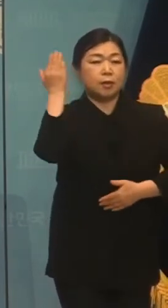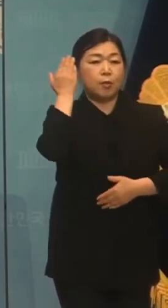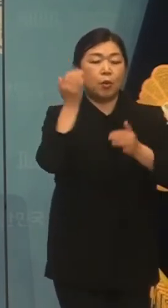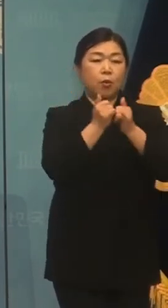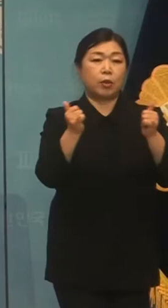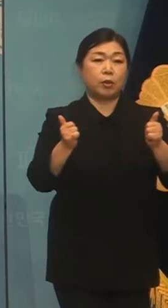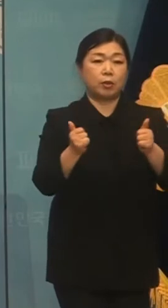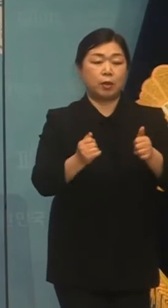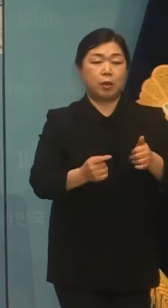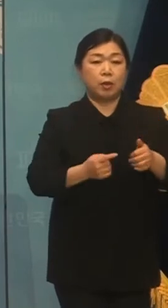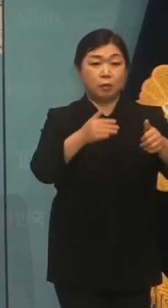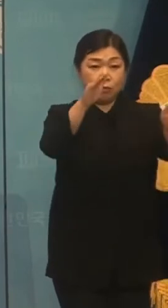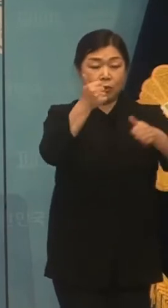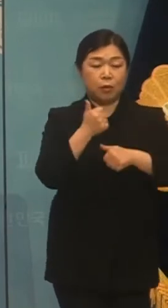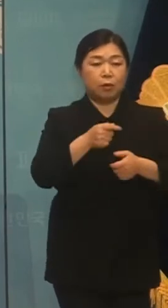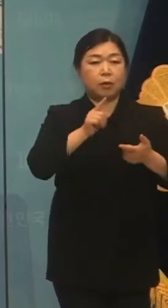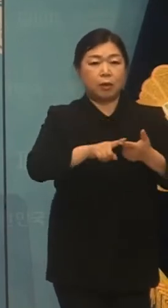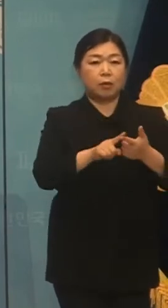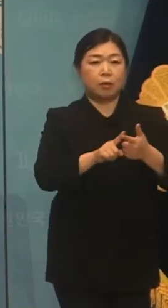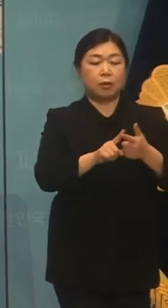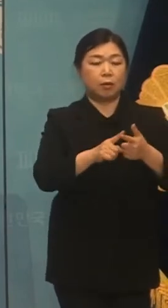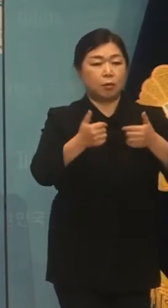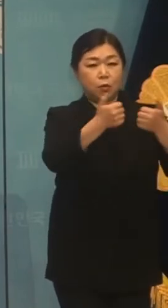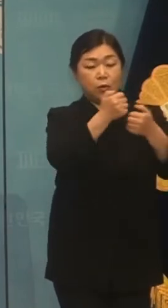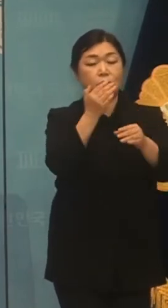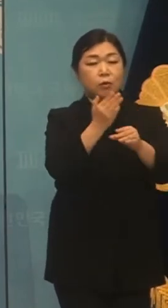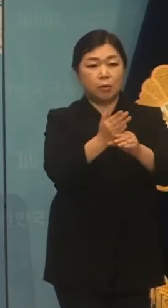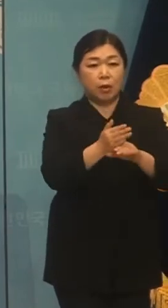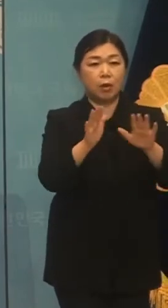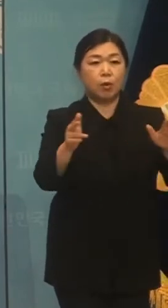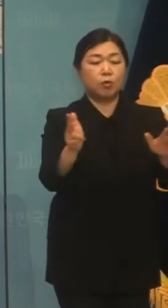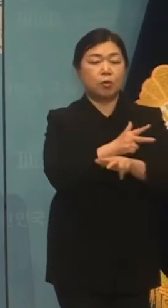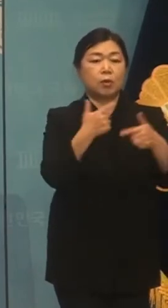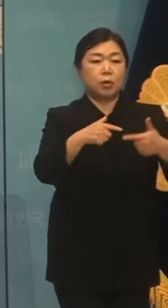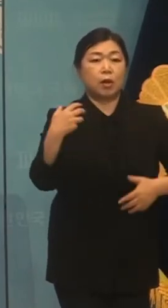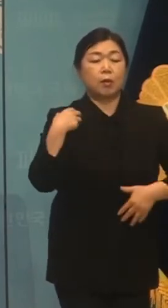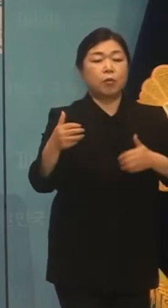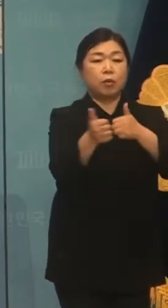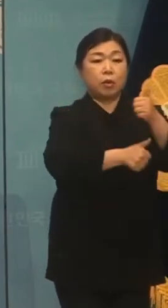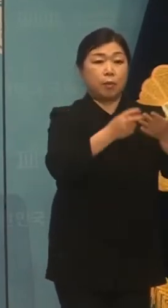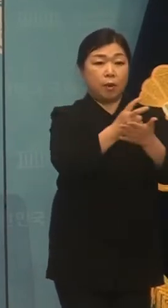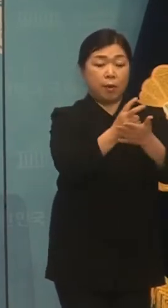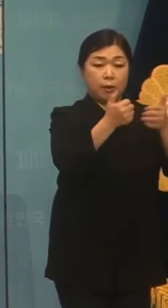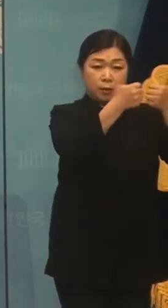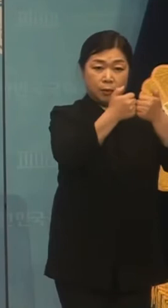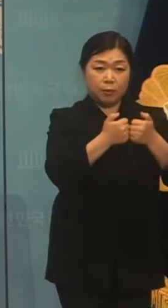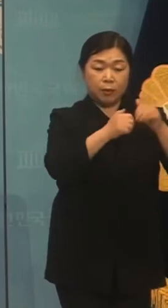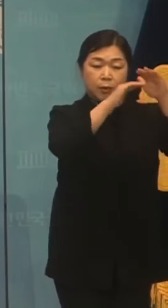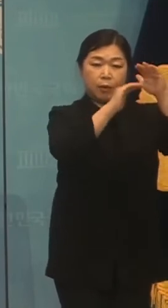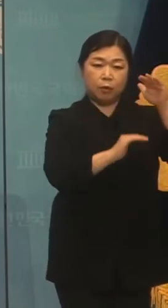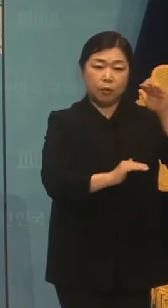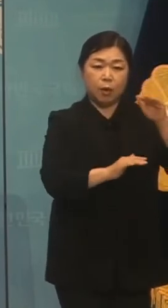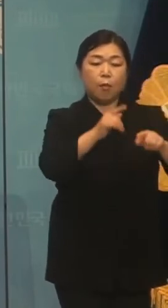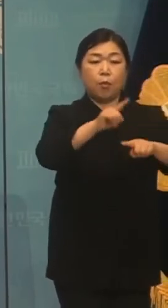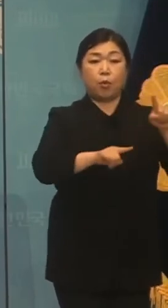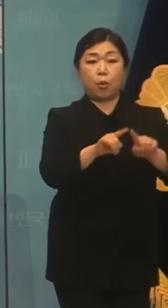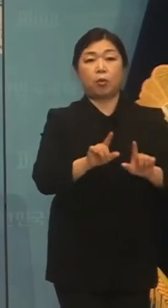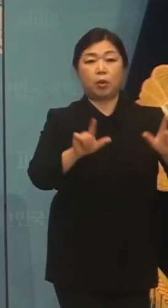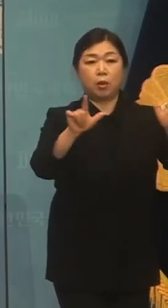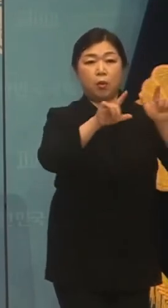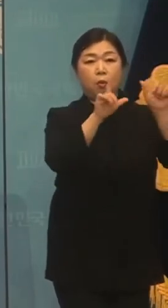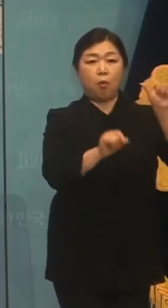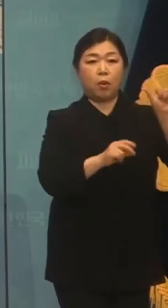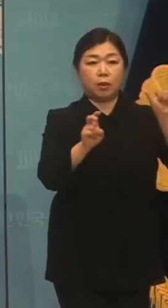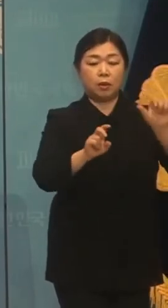출석 요구에 대해서는 우리 중에 있습니다. 그리고 이번 주 상임위원회 법안성사 일정으로는 목요일 5월